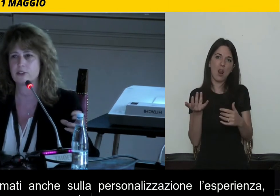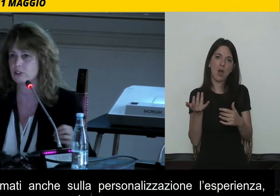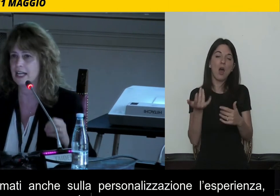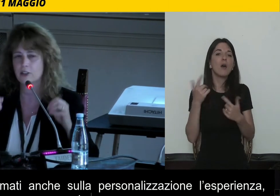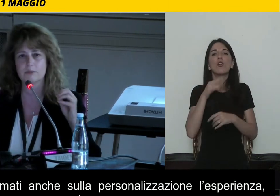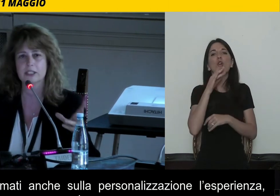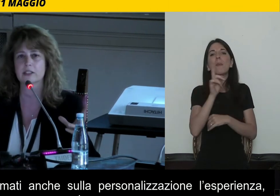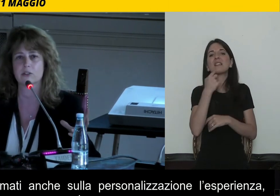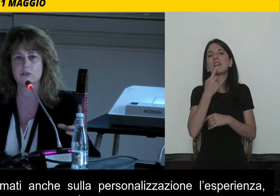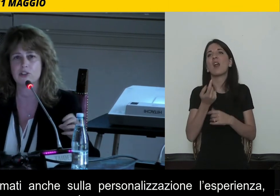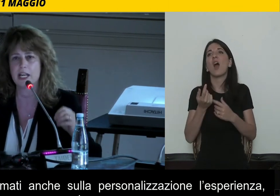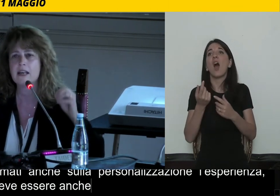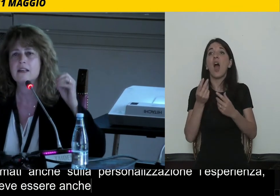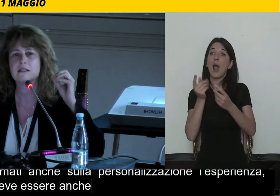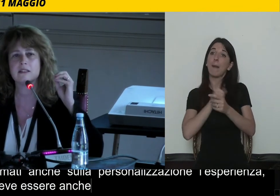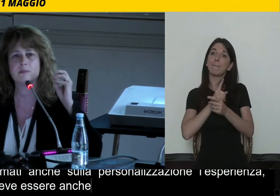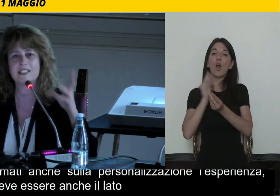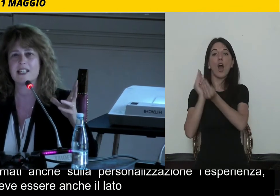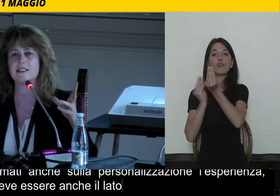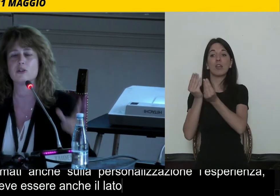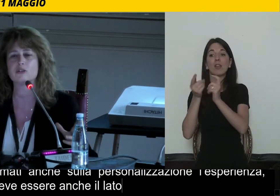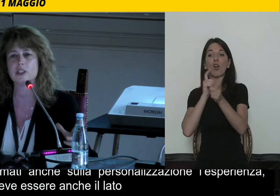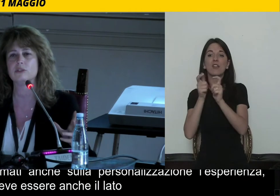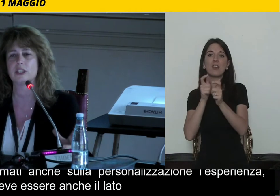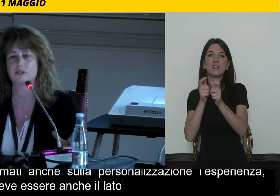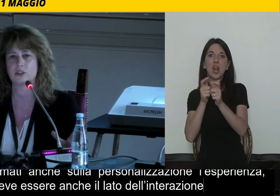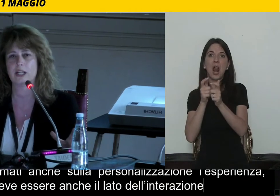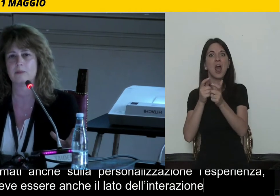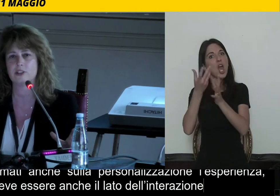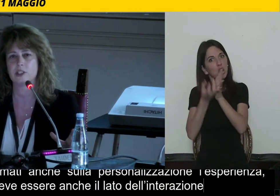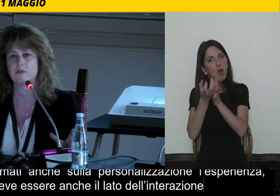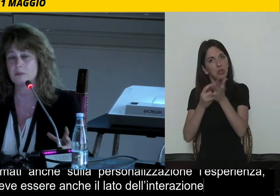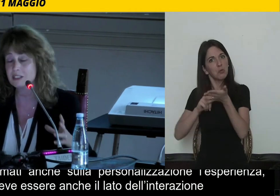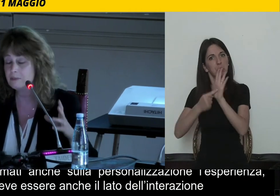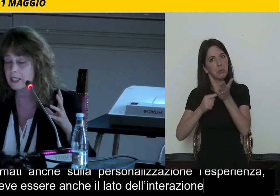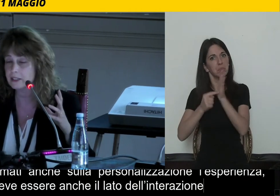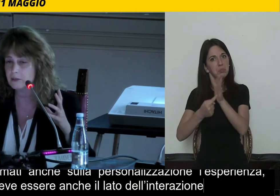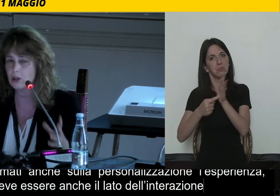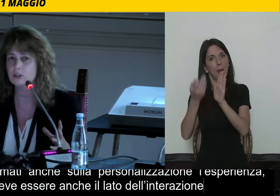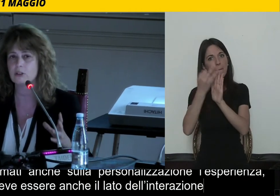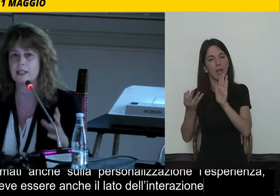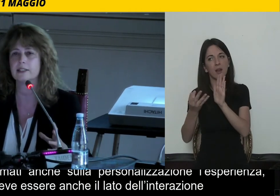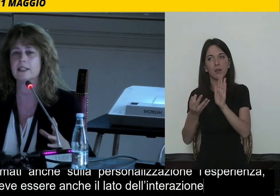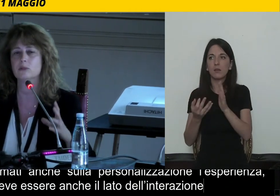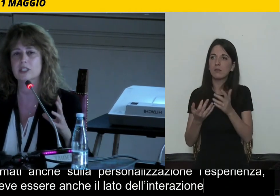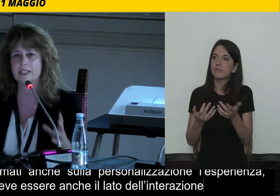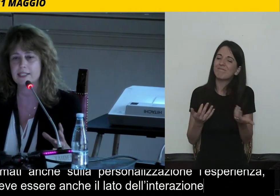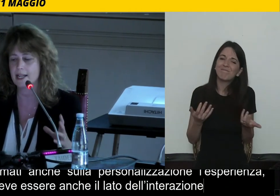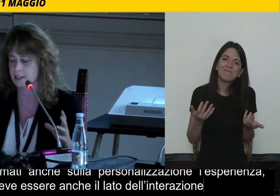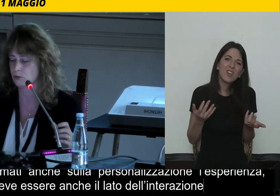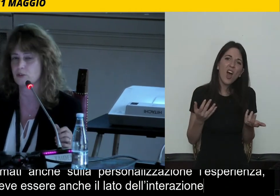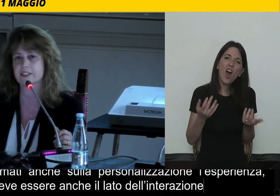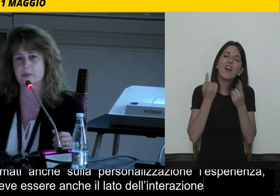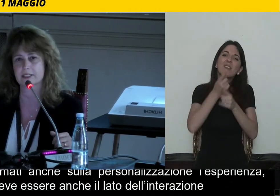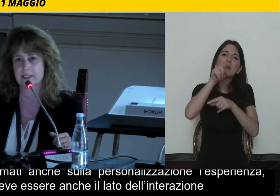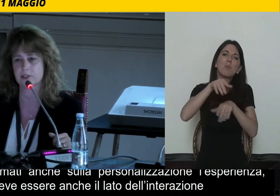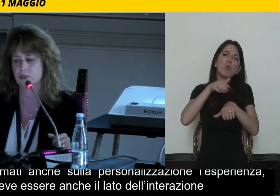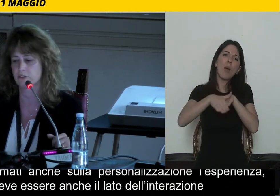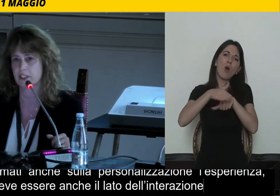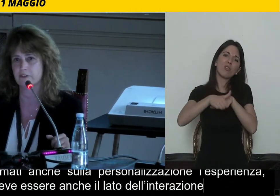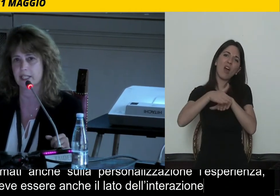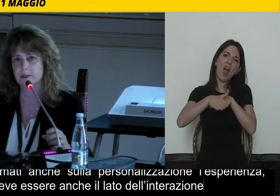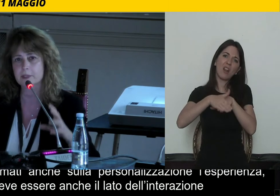conversazionale o la mia tecnologia ti presenta i contenuti che sono nella pagina web. Dipende molto anche dalla modalità in cui questa